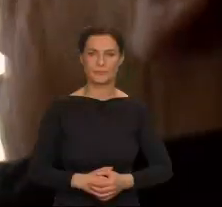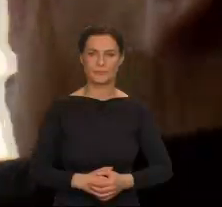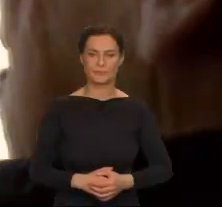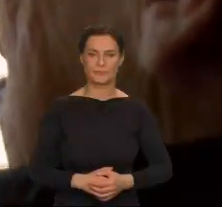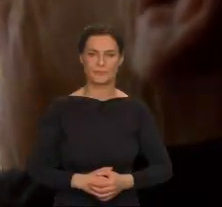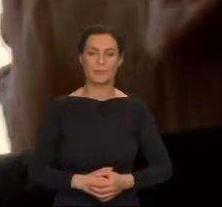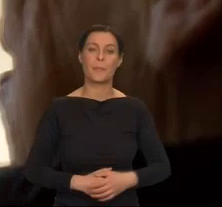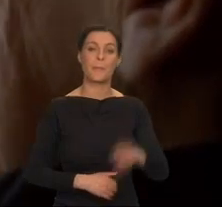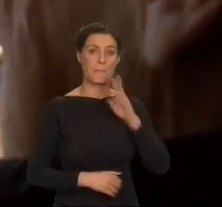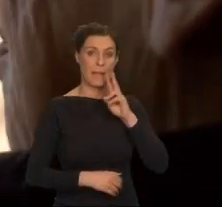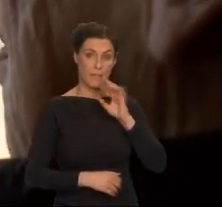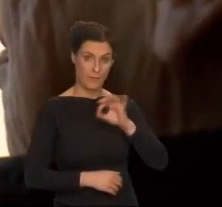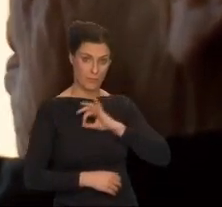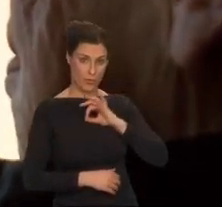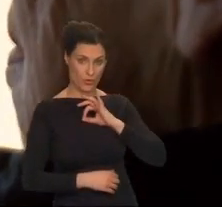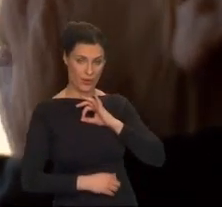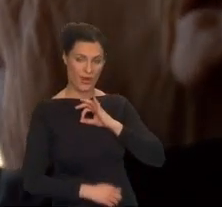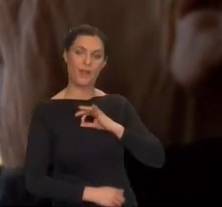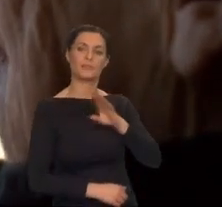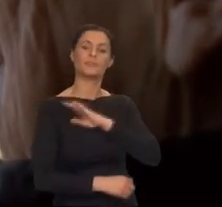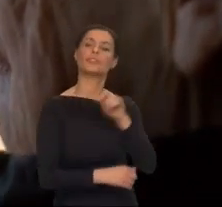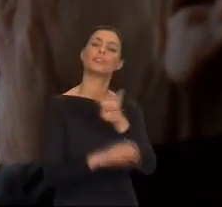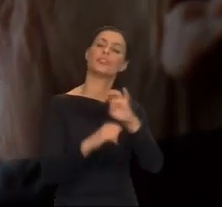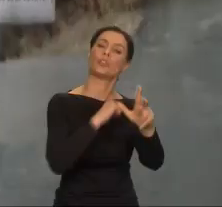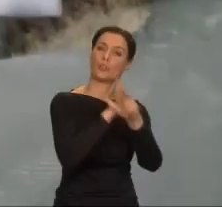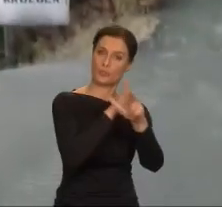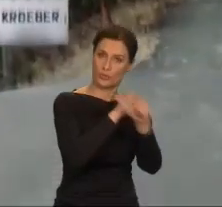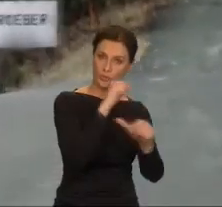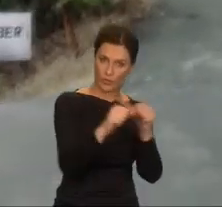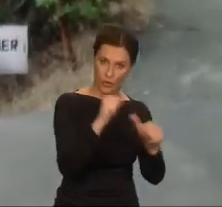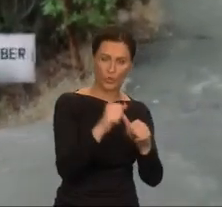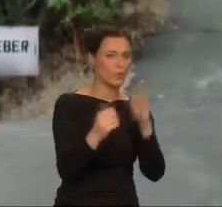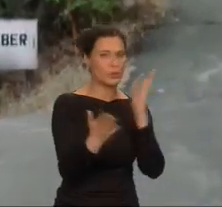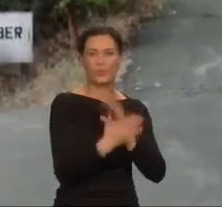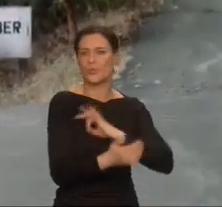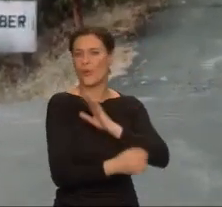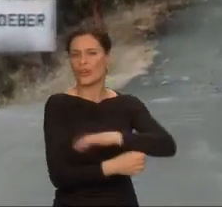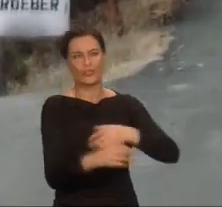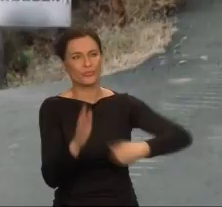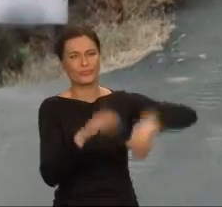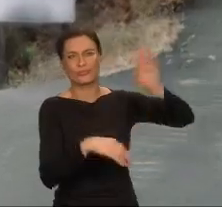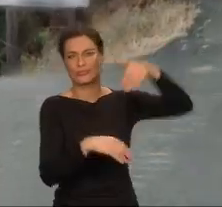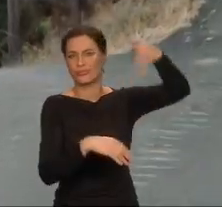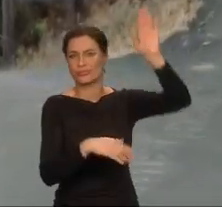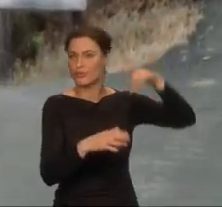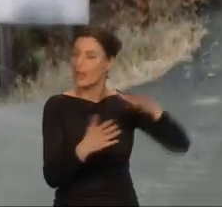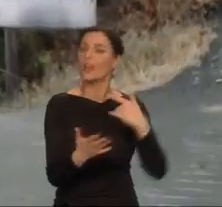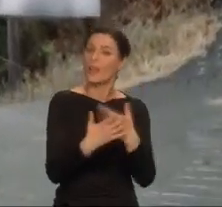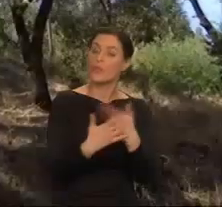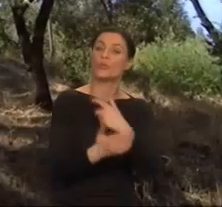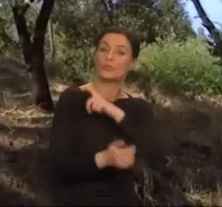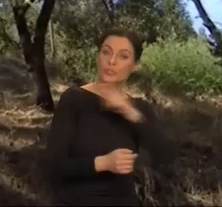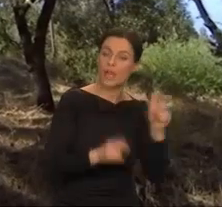Moja matka zmarła w roku 1980. Wszystkie dzieci były już wtedy na swoim. Nadszedł czas,